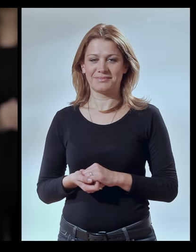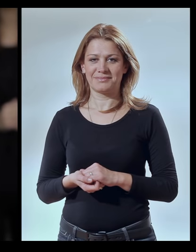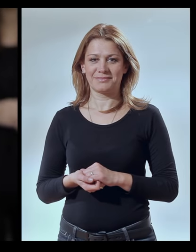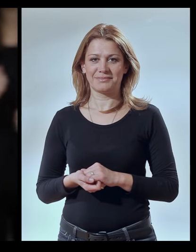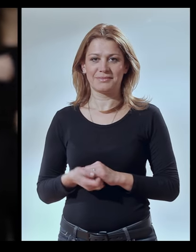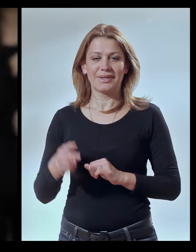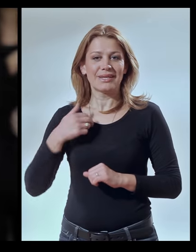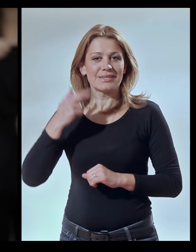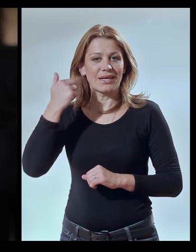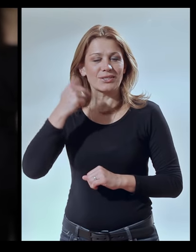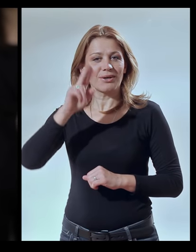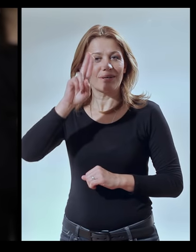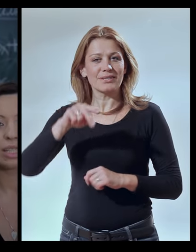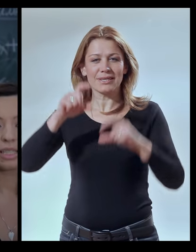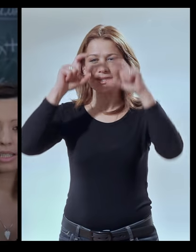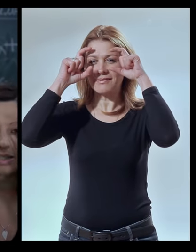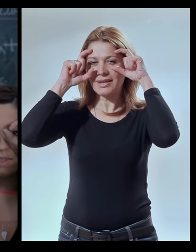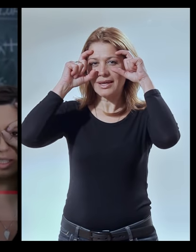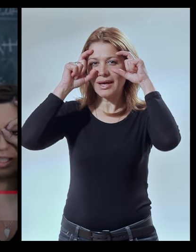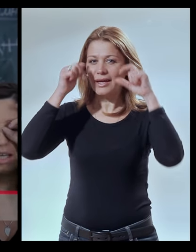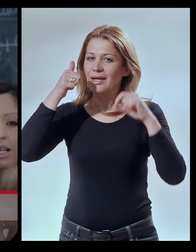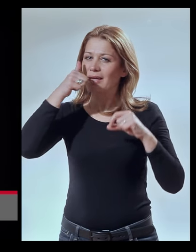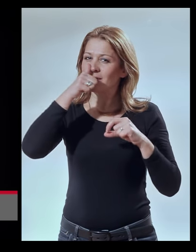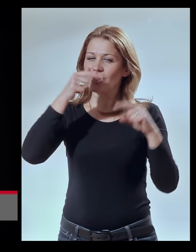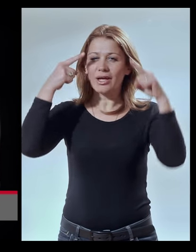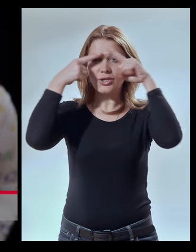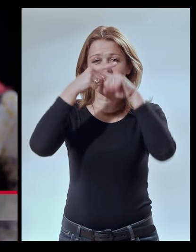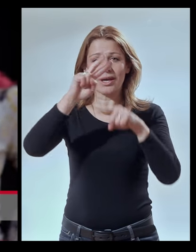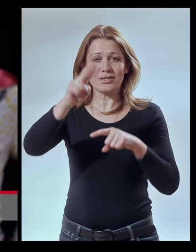Ja sam dečkoj za cvika